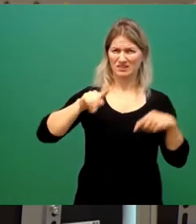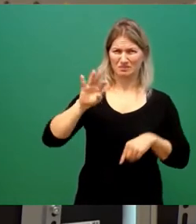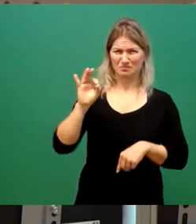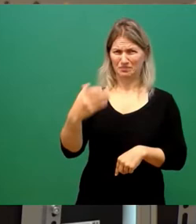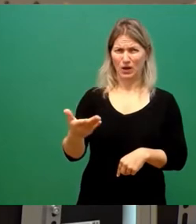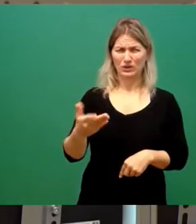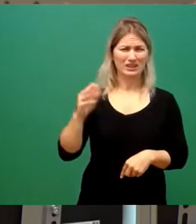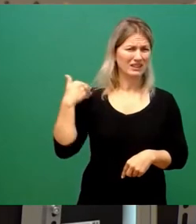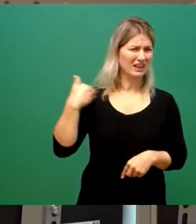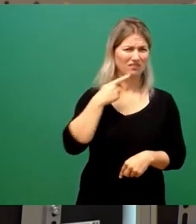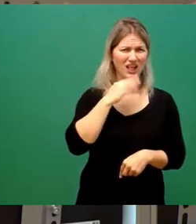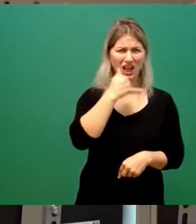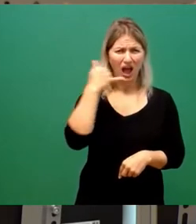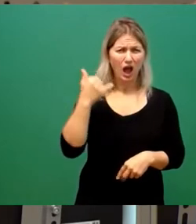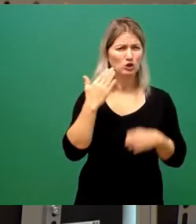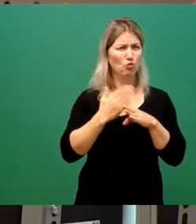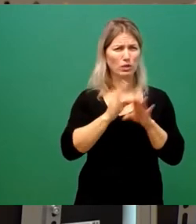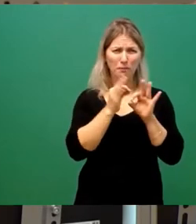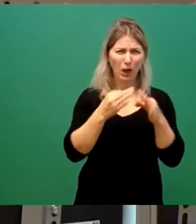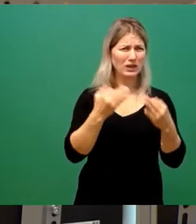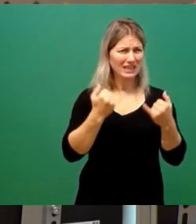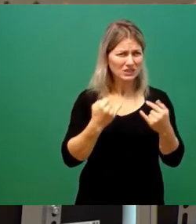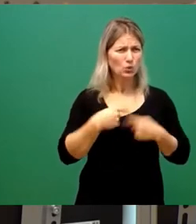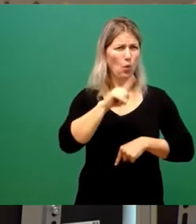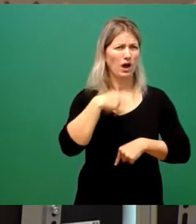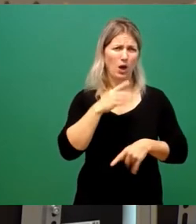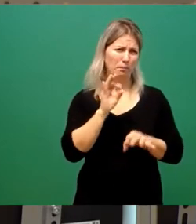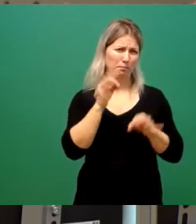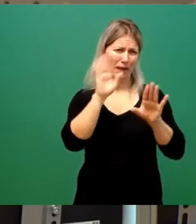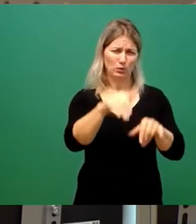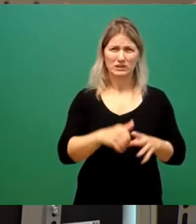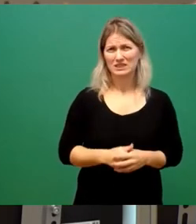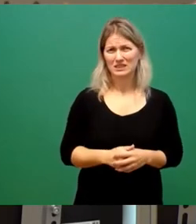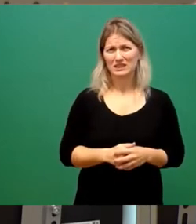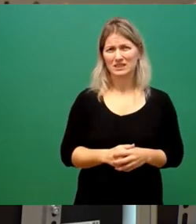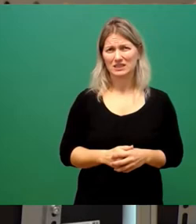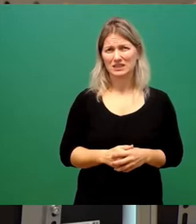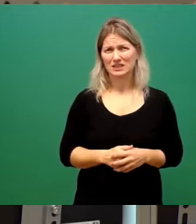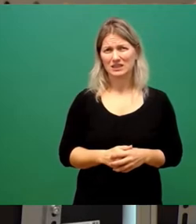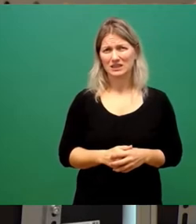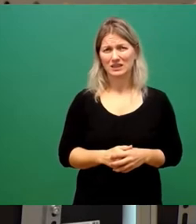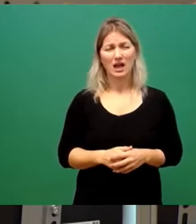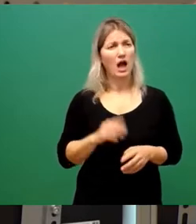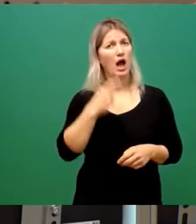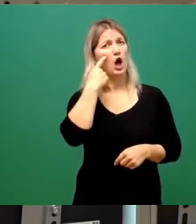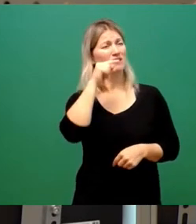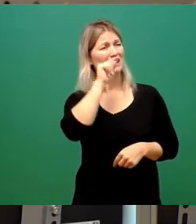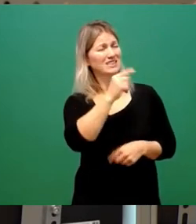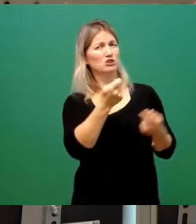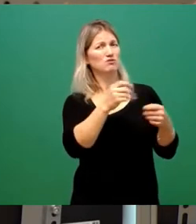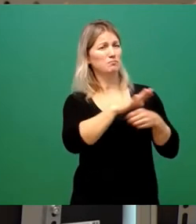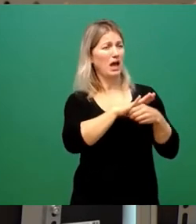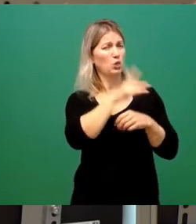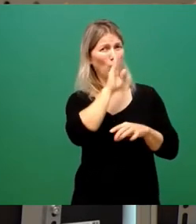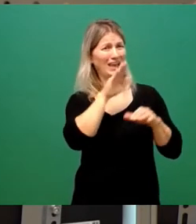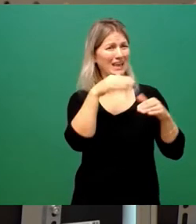jahrelang nicht gebraucht. Da brauchen wir es jetzt auch nicht. Und wir wissen auch, wir wissen auch, diesen Geschäftsbereich gibt es nur, weil da hinten in